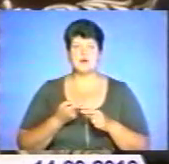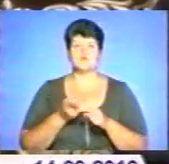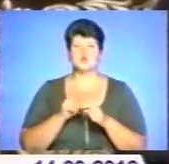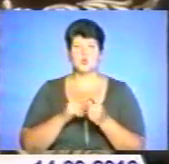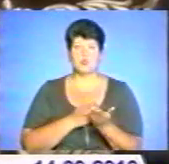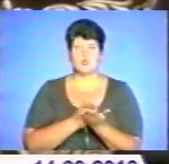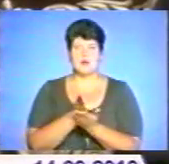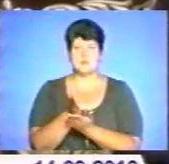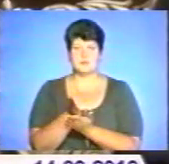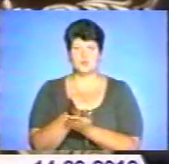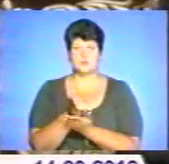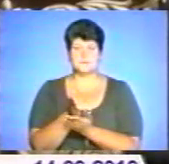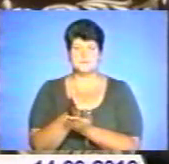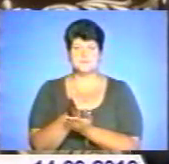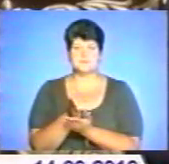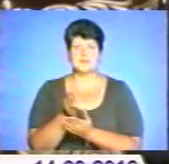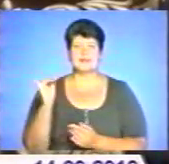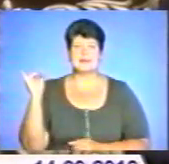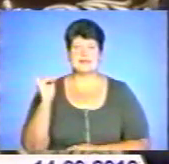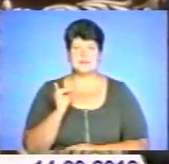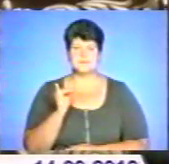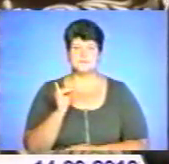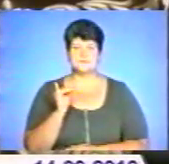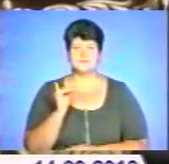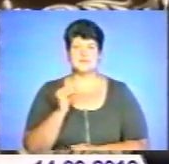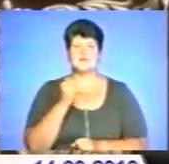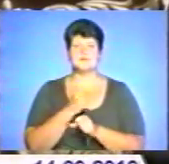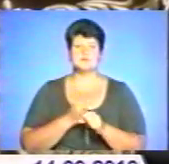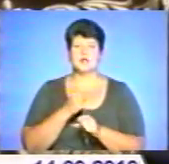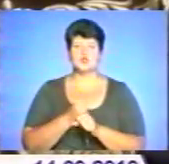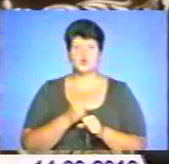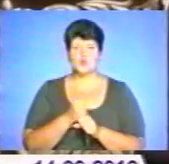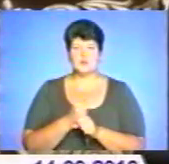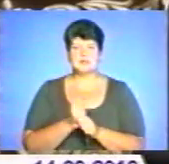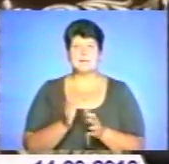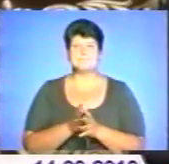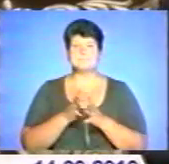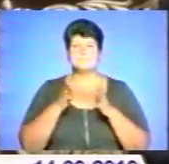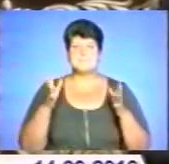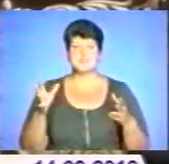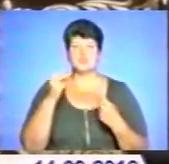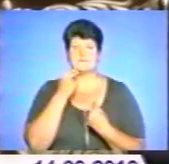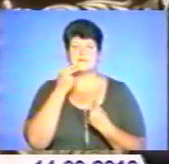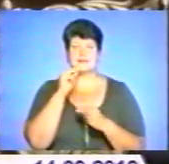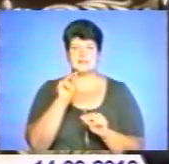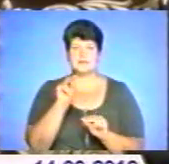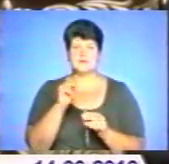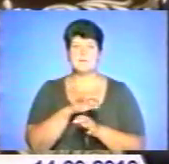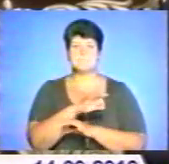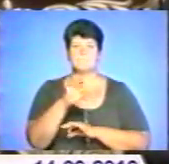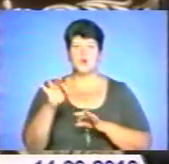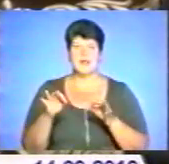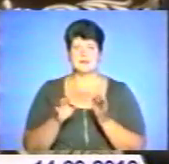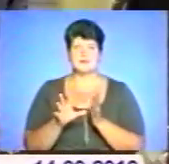напрямку і відпрацьовувати найбільш ефективні проєкти